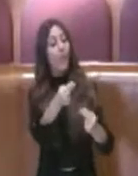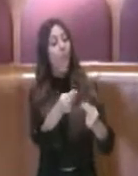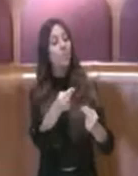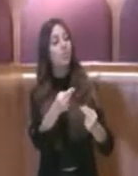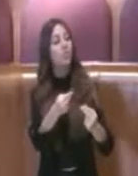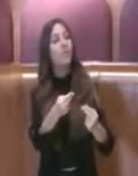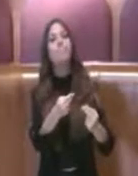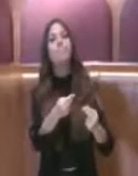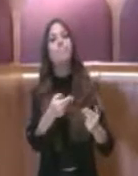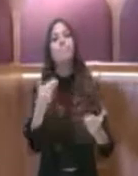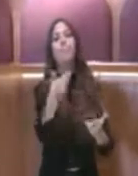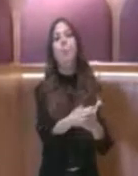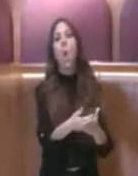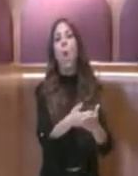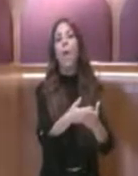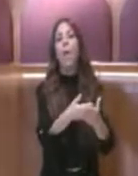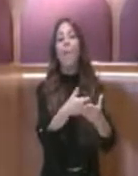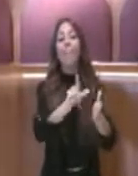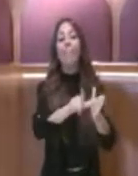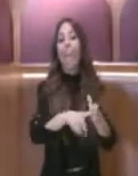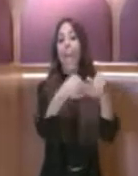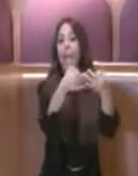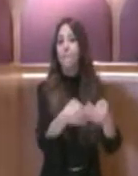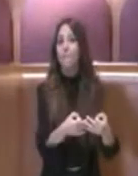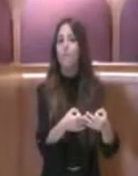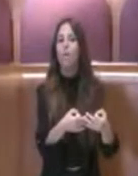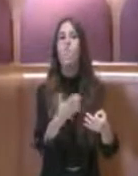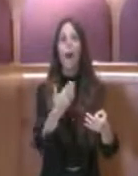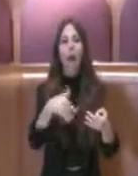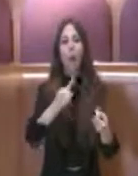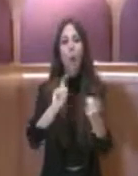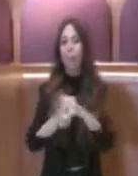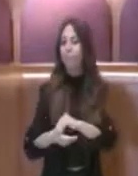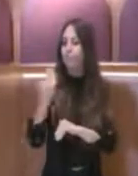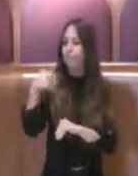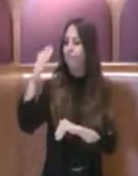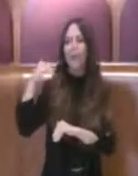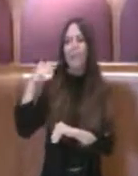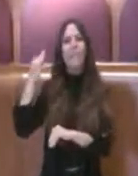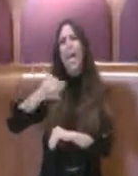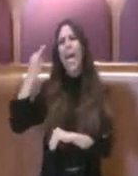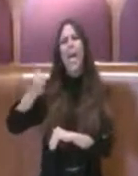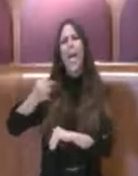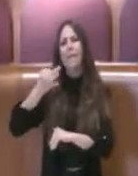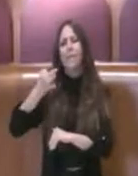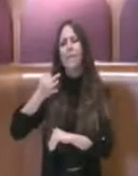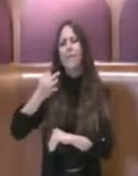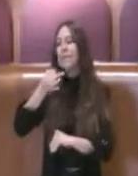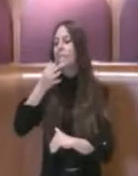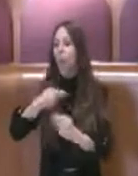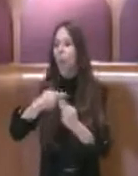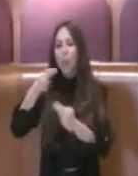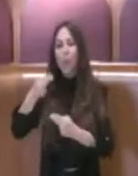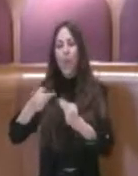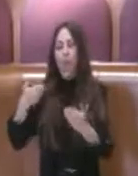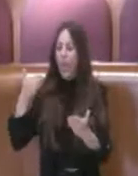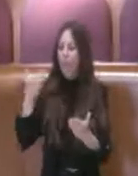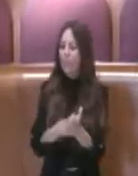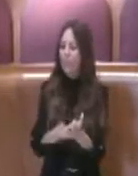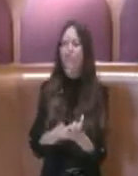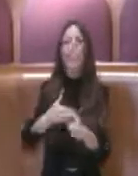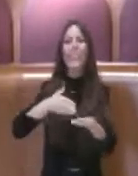presentati in tempo, ma questo in passato è avvenuto ripetutamente, cioè la mancanza di presentazione dei bilanci d